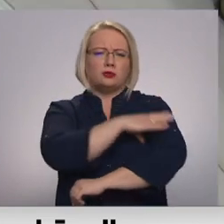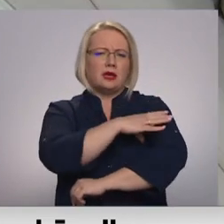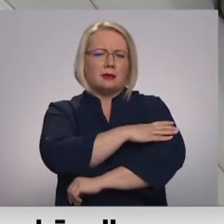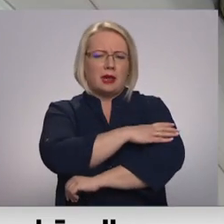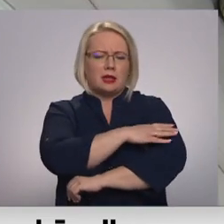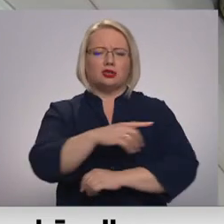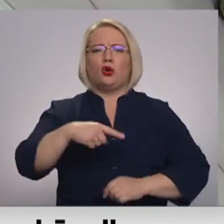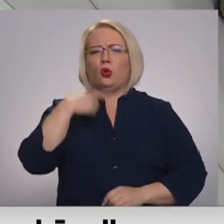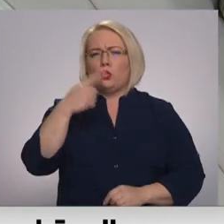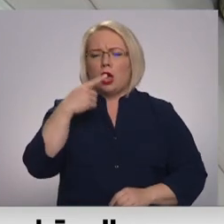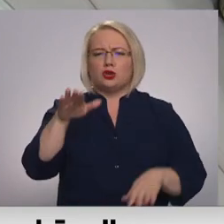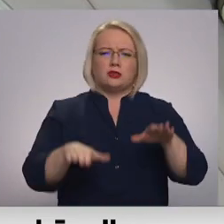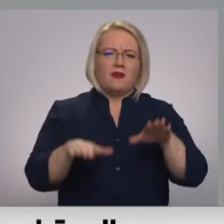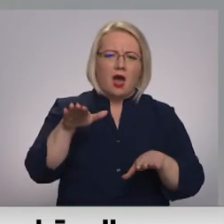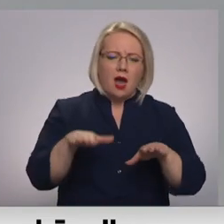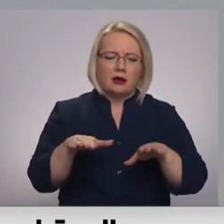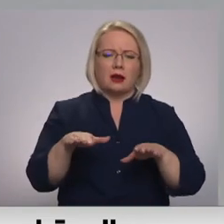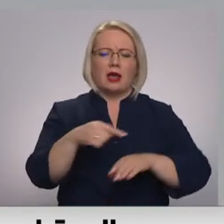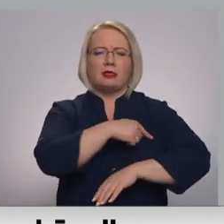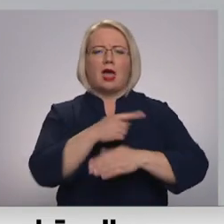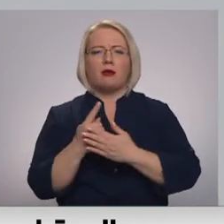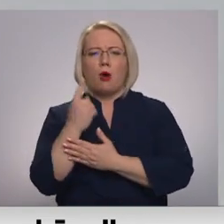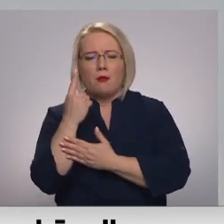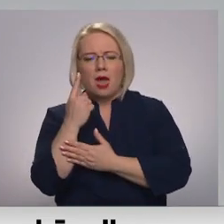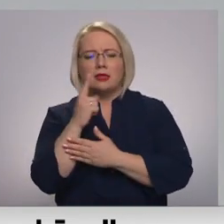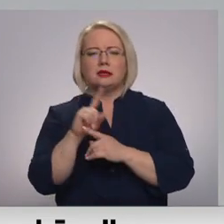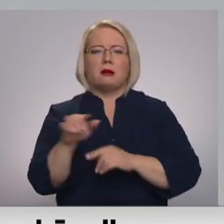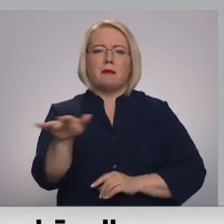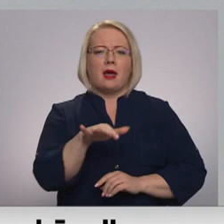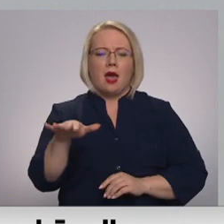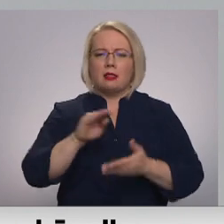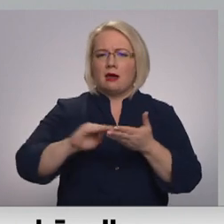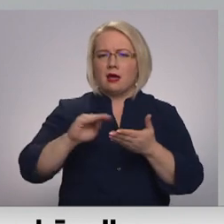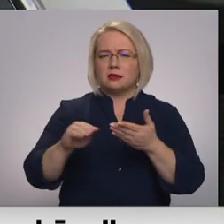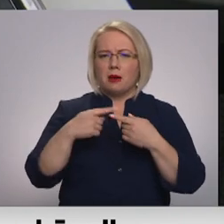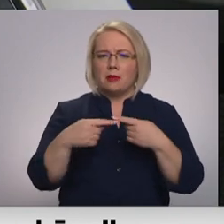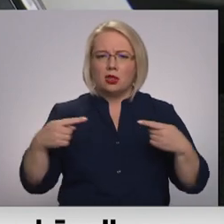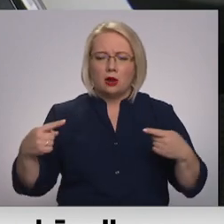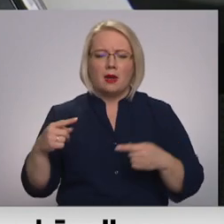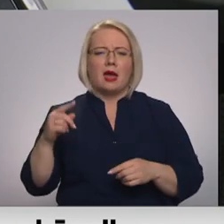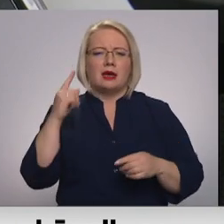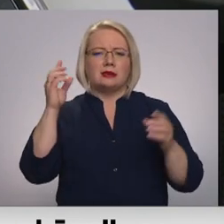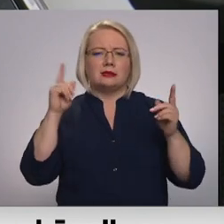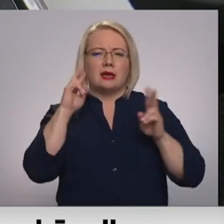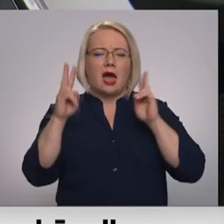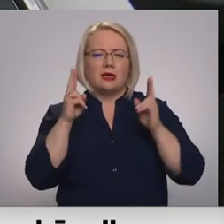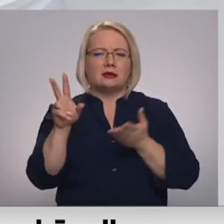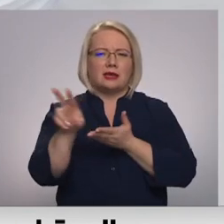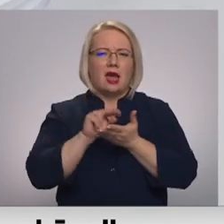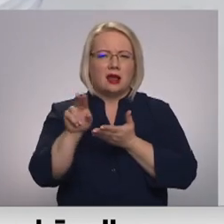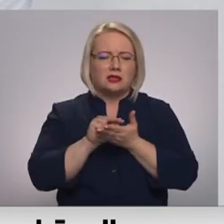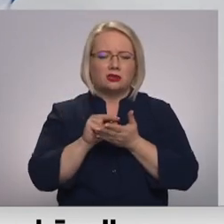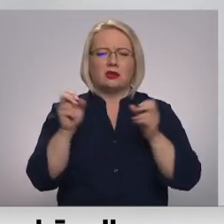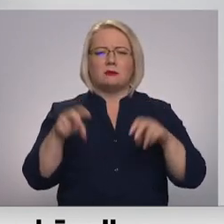mērītājs, runājošie svari, termometris, braila rakstām piedrumis, skaņas ierakstīšanas un atskaņošanas ierīca, speciālās